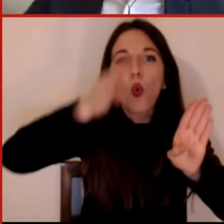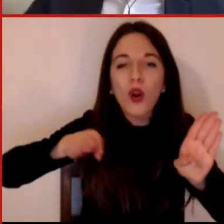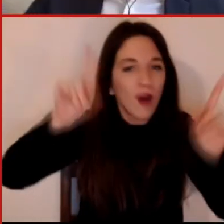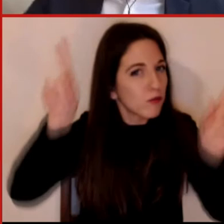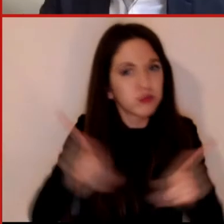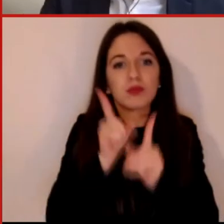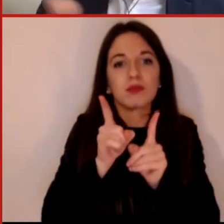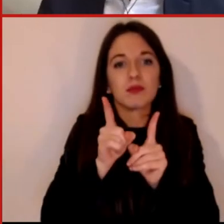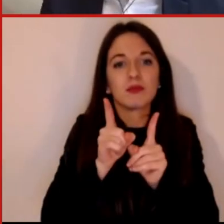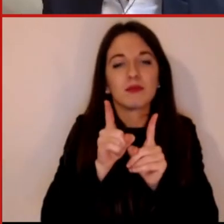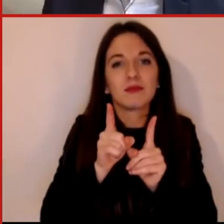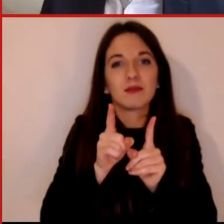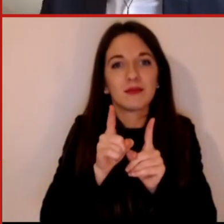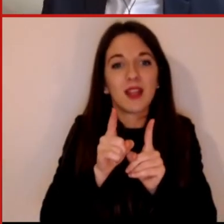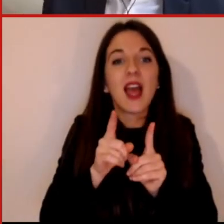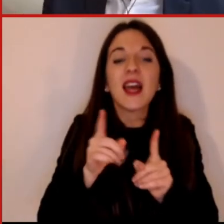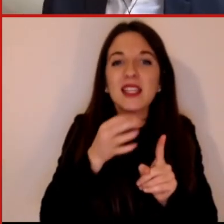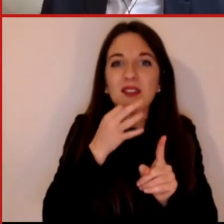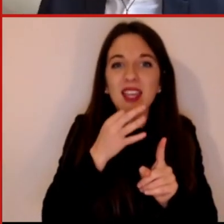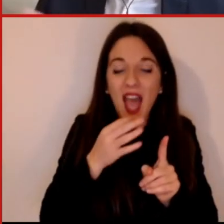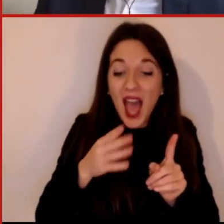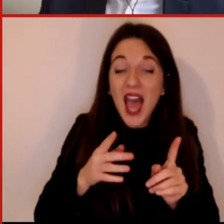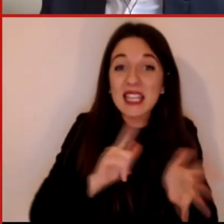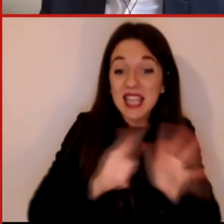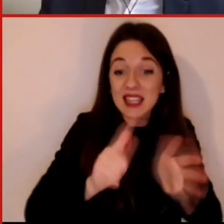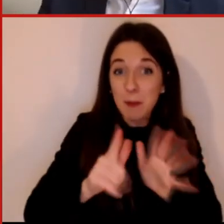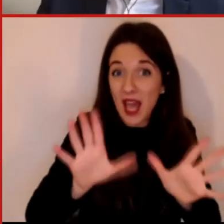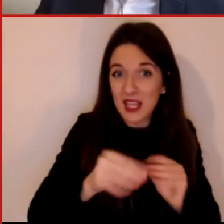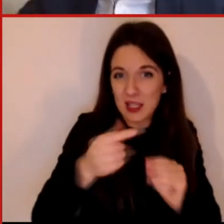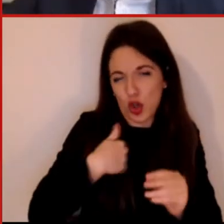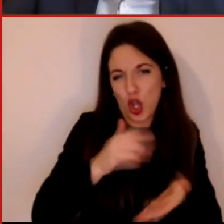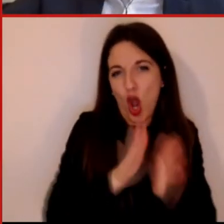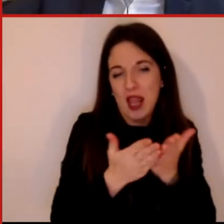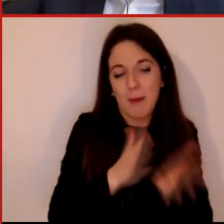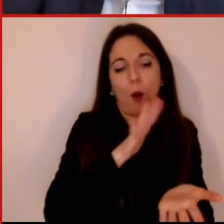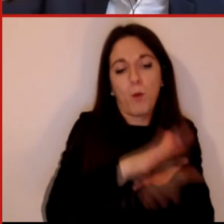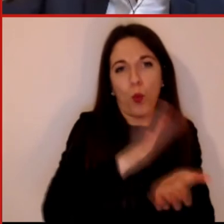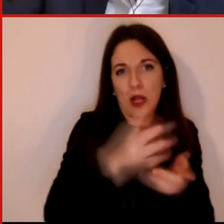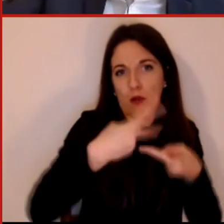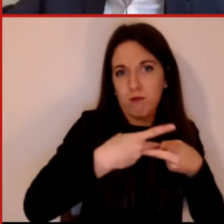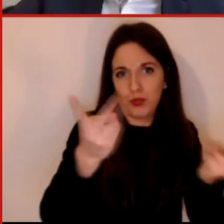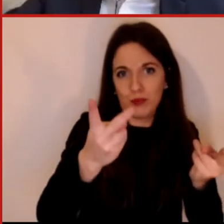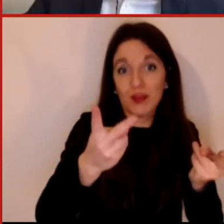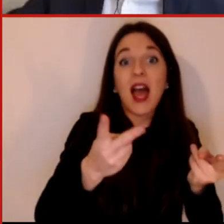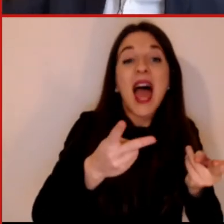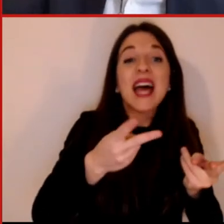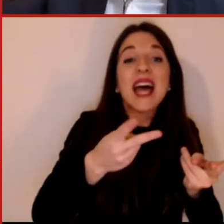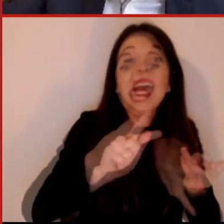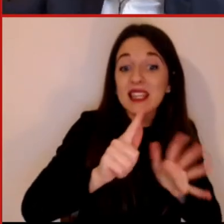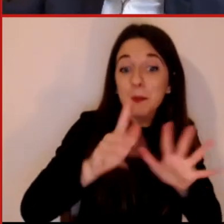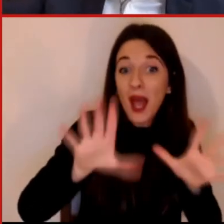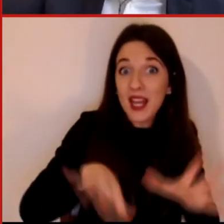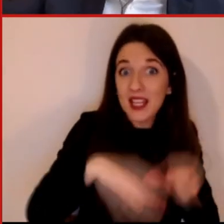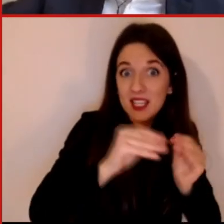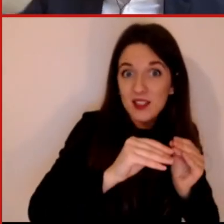e con i dati delle prime settimane di vendita si riesce a fare questo esercizio e fondamentalmente proiettare quale sarà alla fine